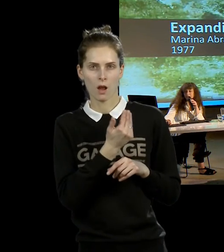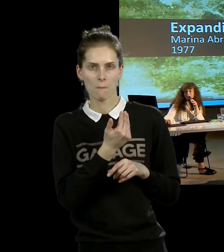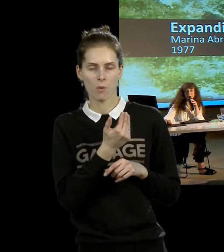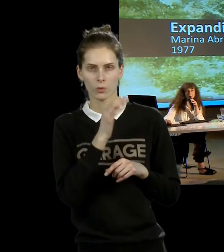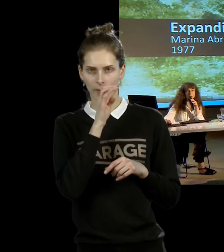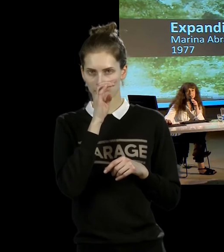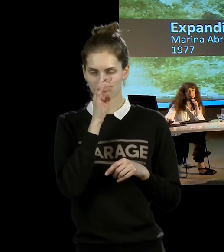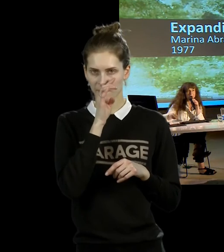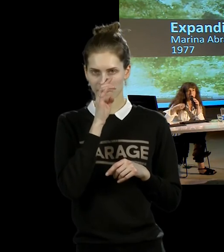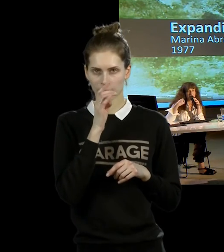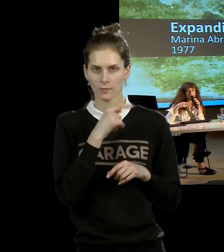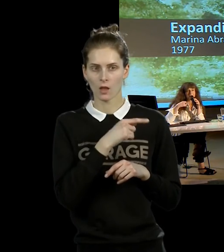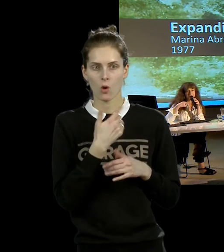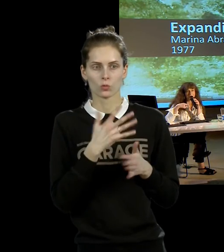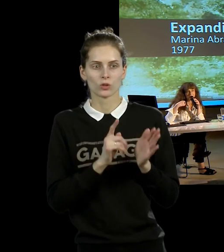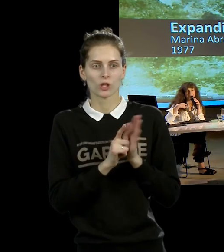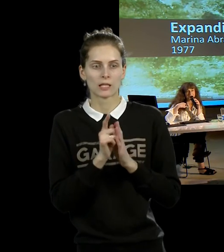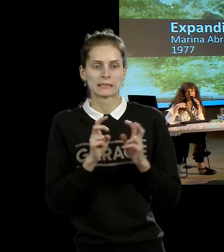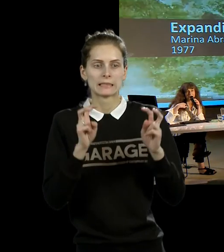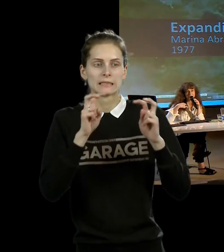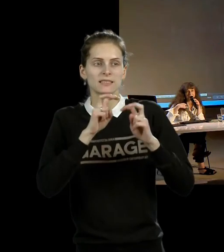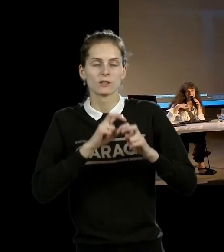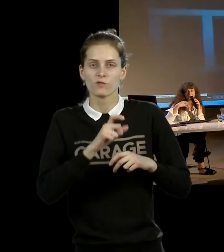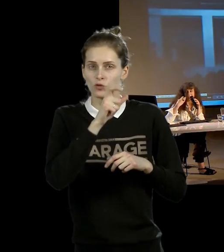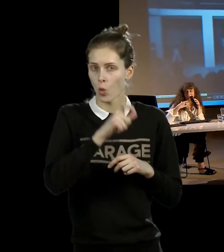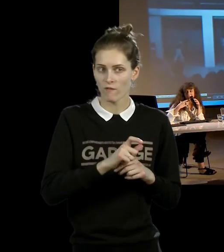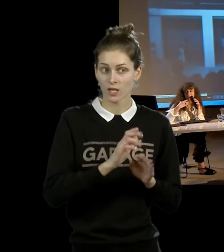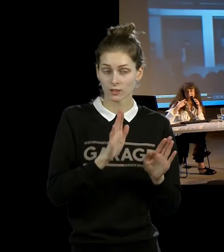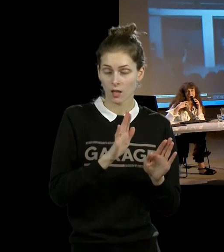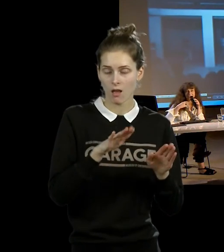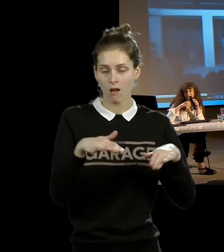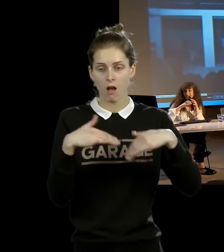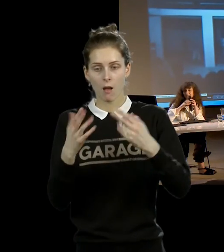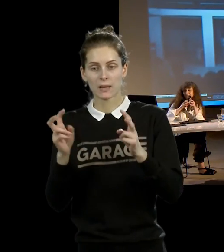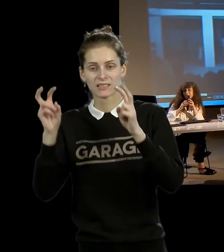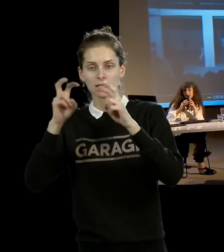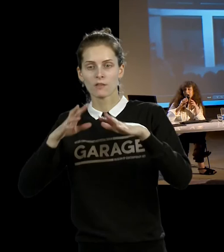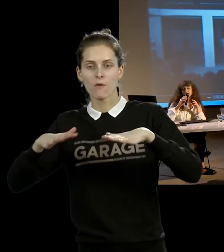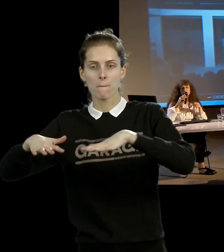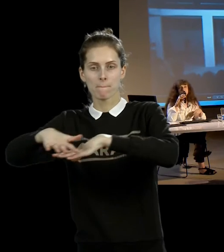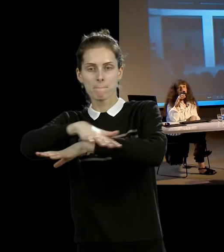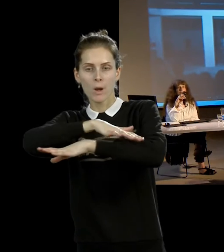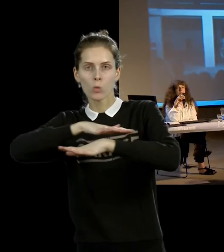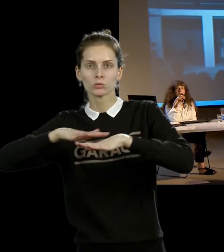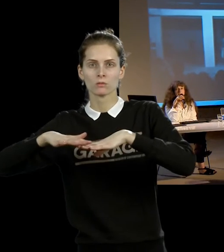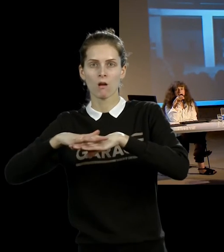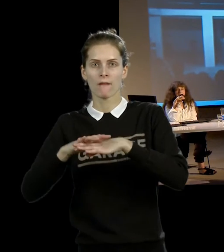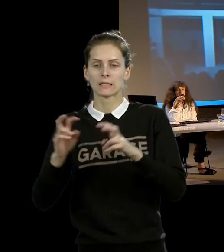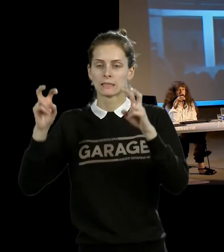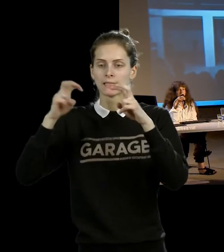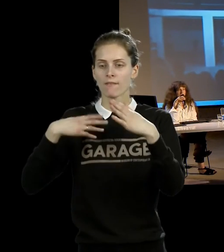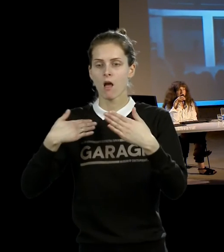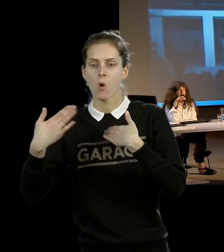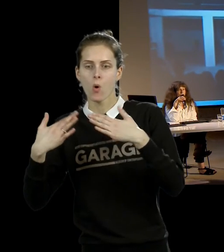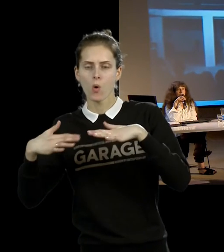работа, они являются уже исследованием не человека, а пространства, отношения к пространстве. Эта работа была показана